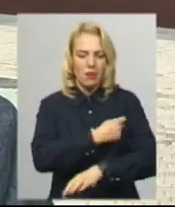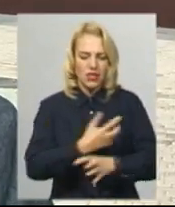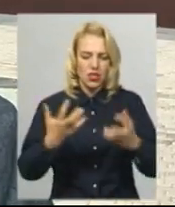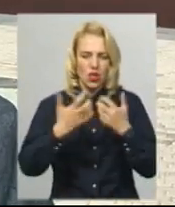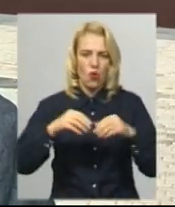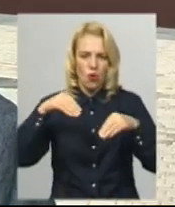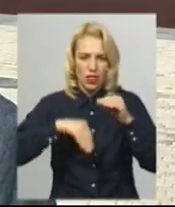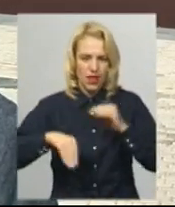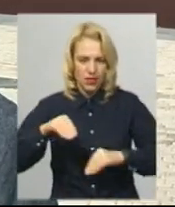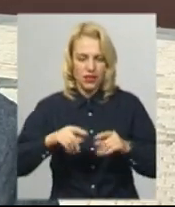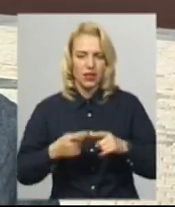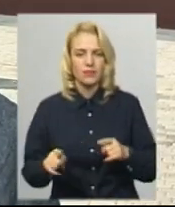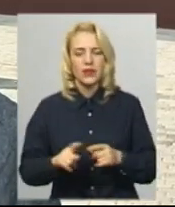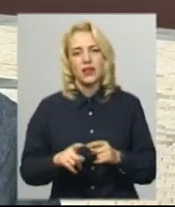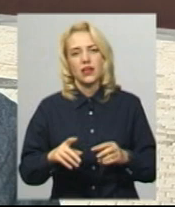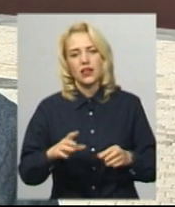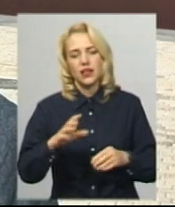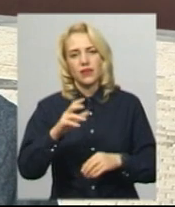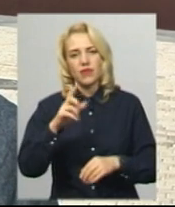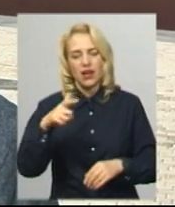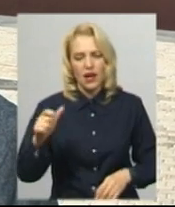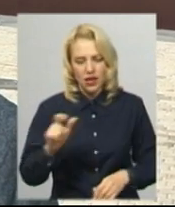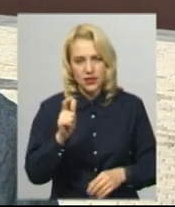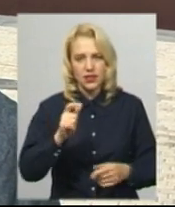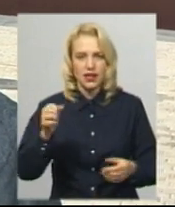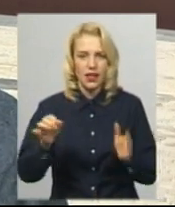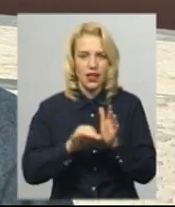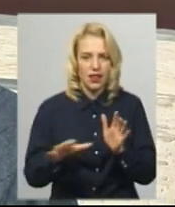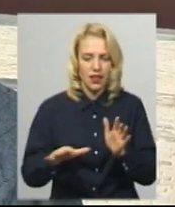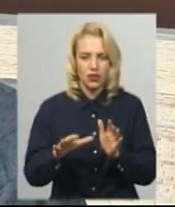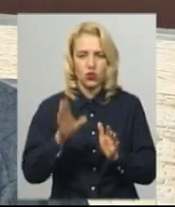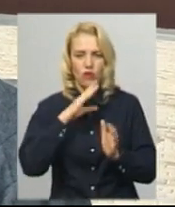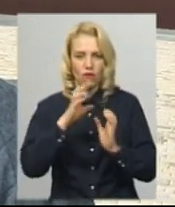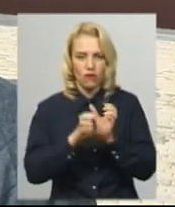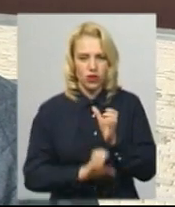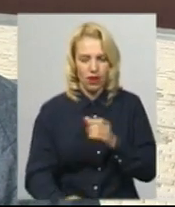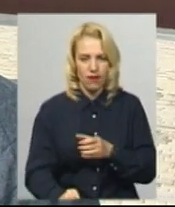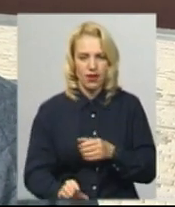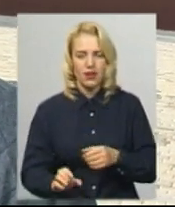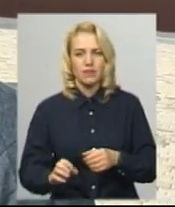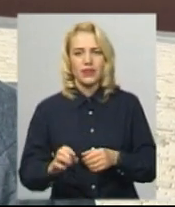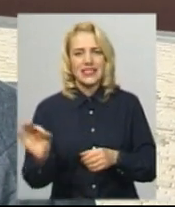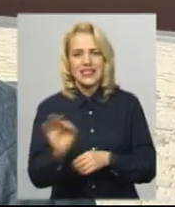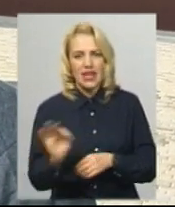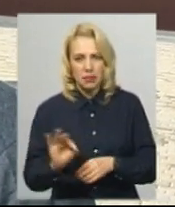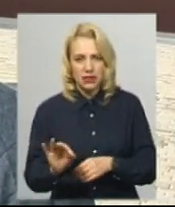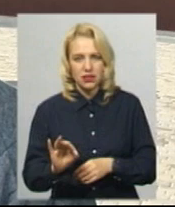зовнішні мережі – це електрогазопостачання, каналізація, септік і